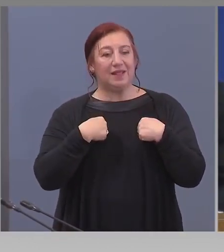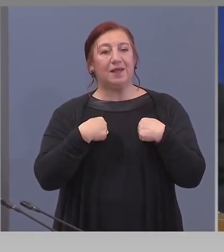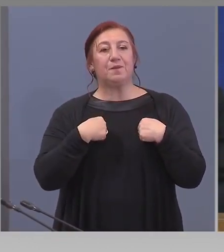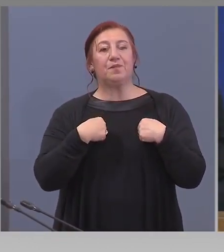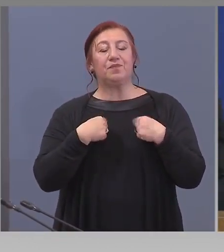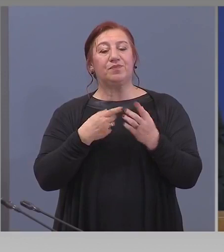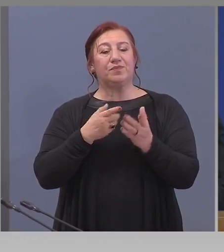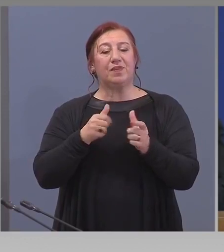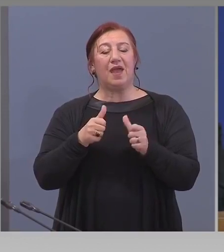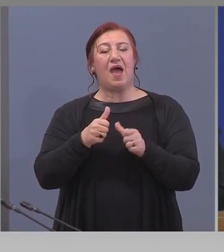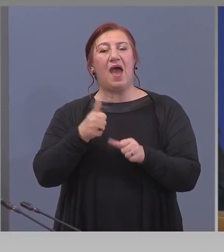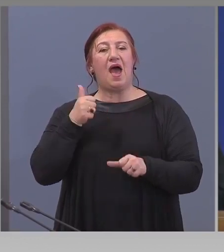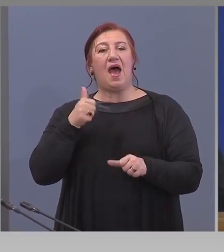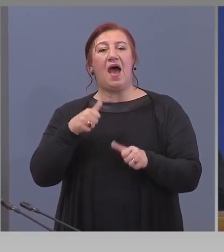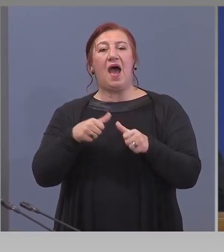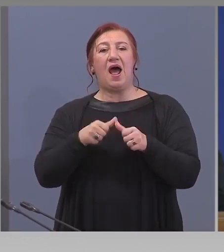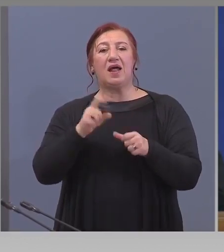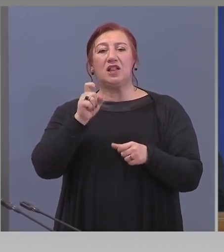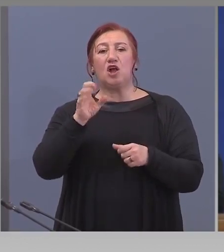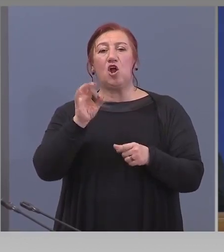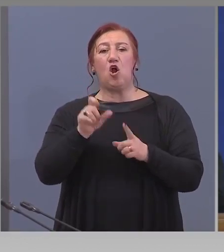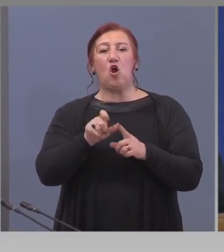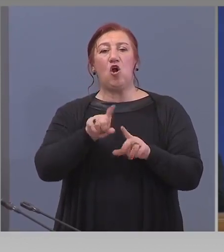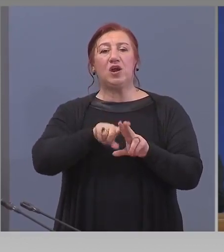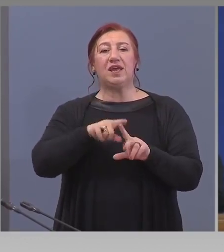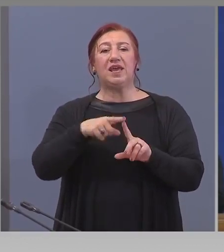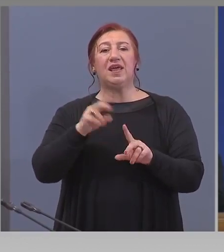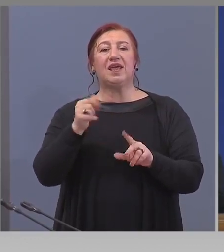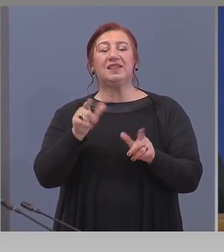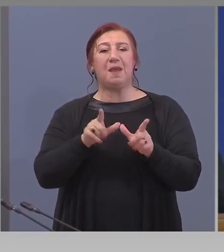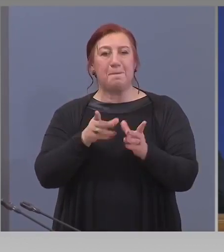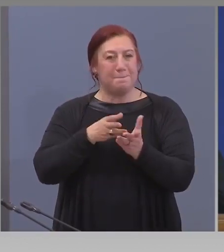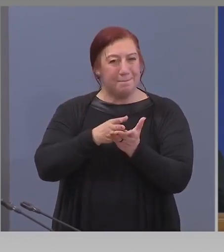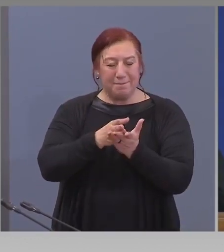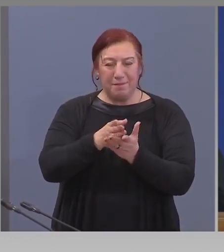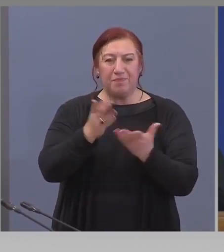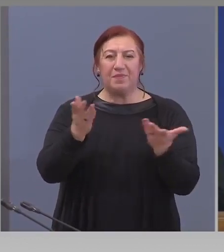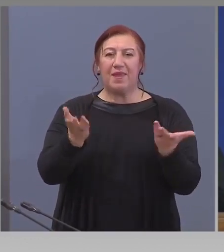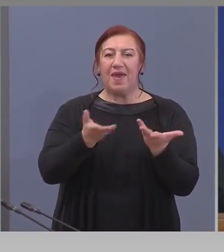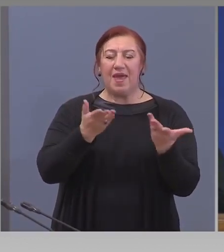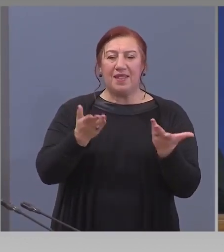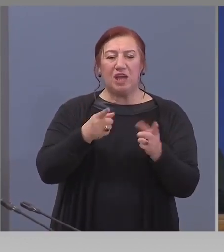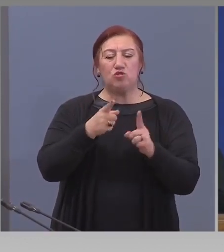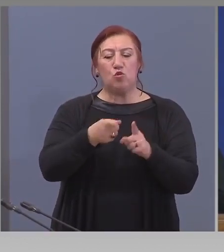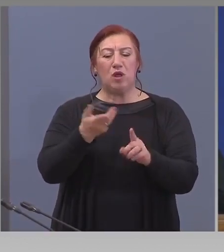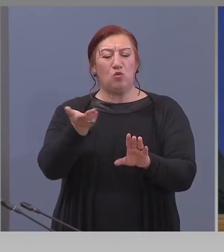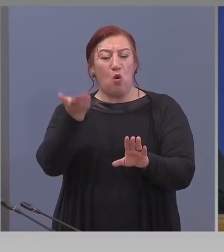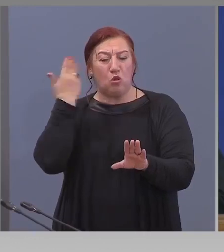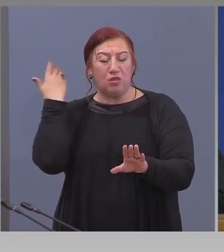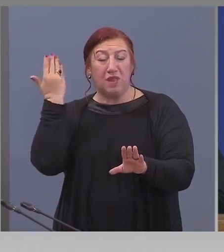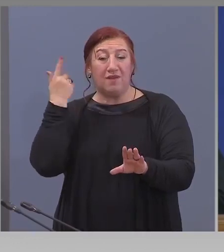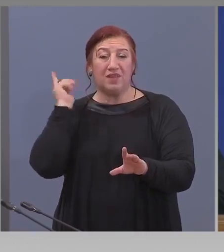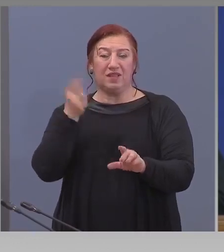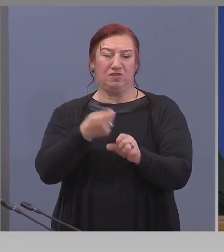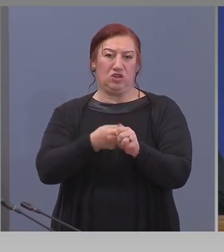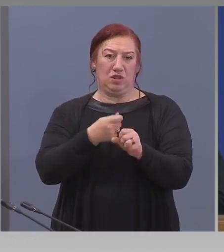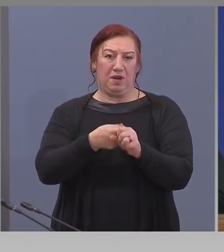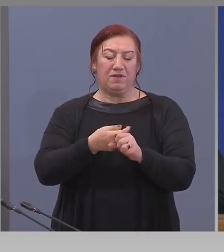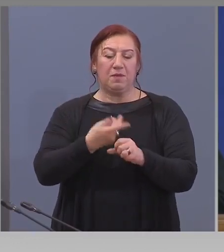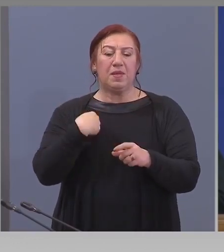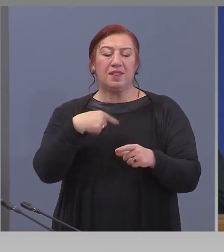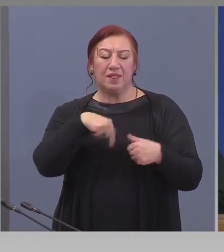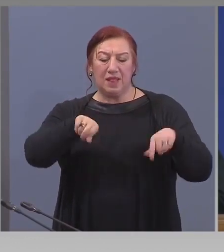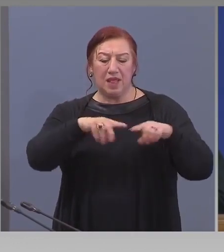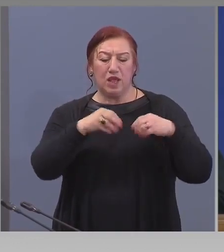Алгоритъм е нещо на диагностиката, което отдавна трябваше да има и от което се чувства огромна липса в